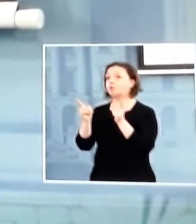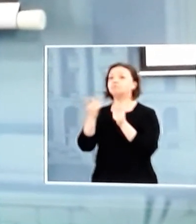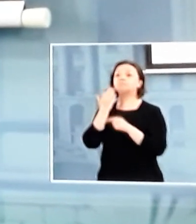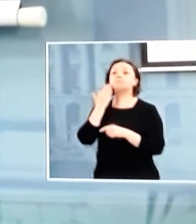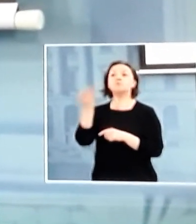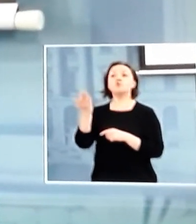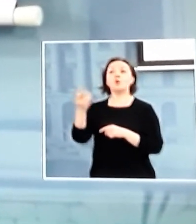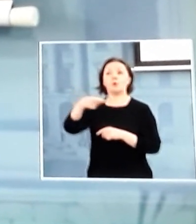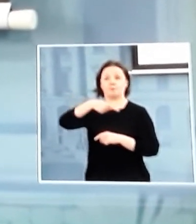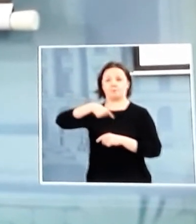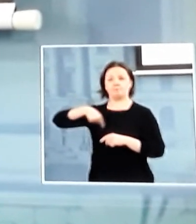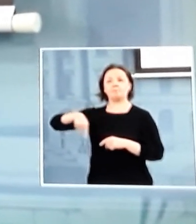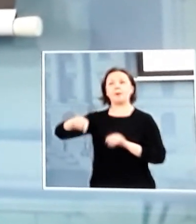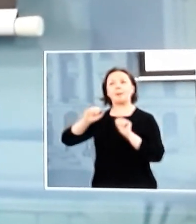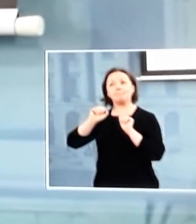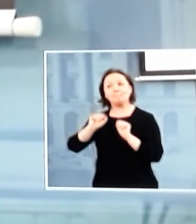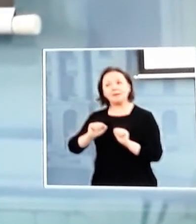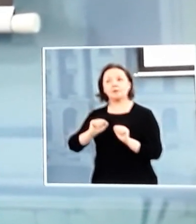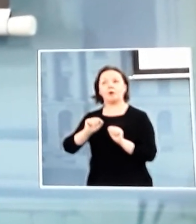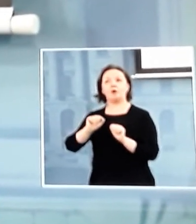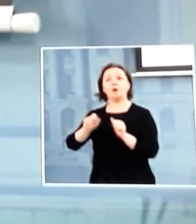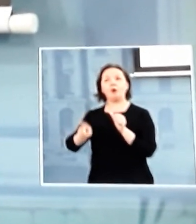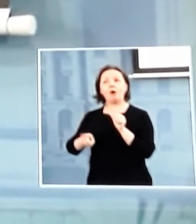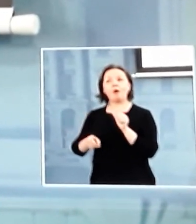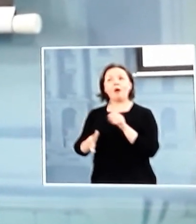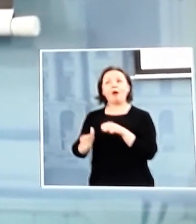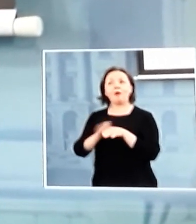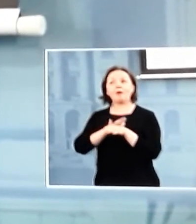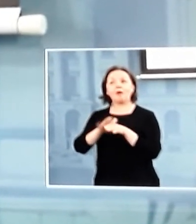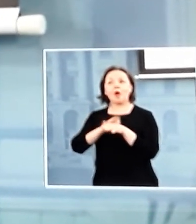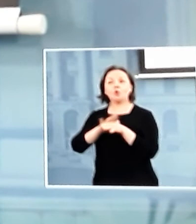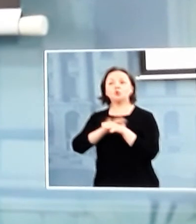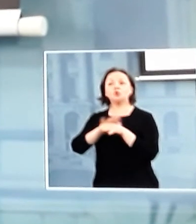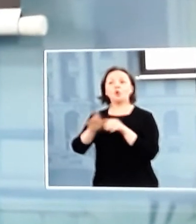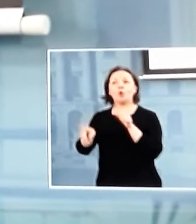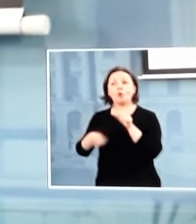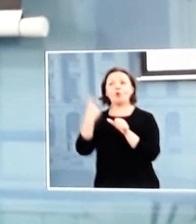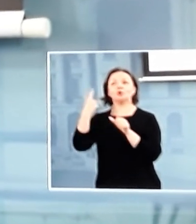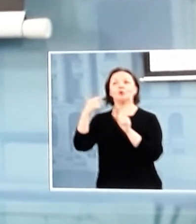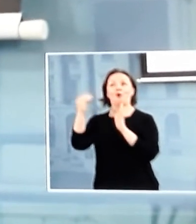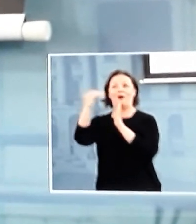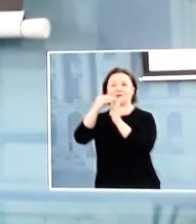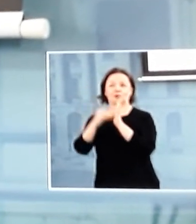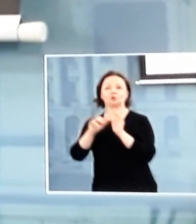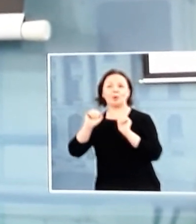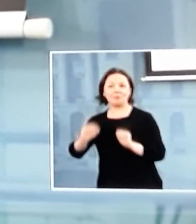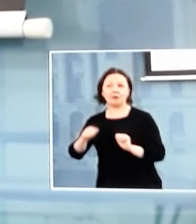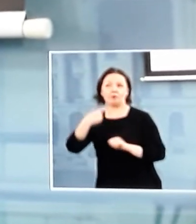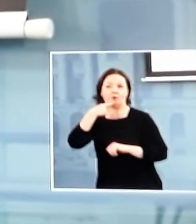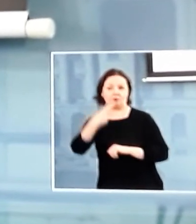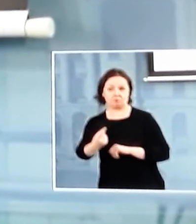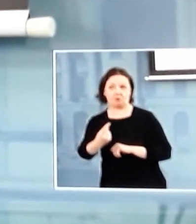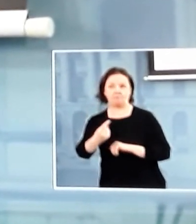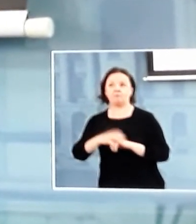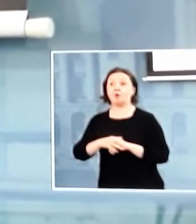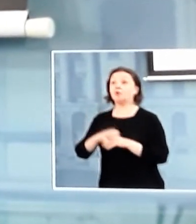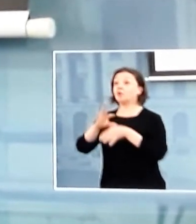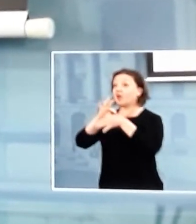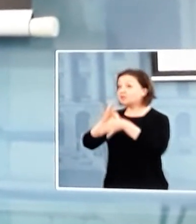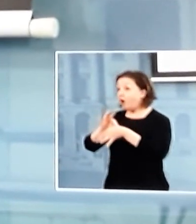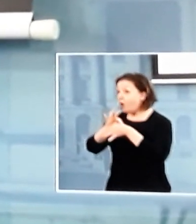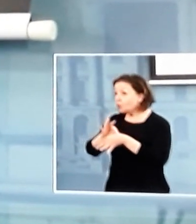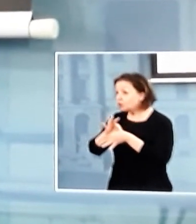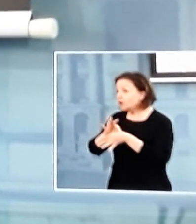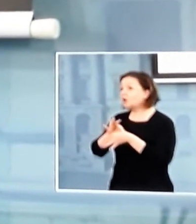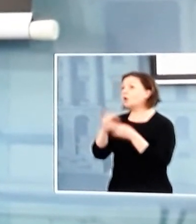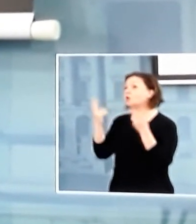näitäkin käyttöönottoasetuksia antamaan. On aivan selvää se, että me elämme paitsi taudin osalta,